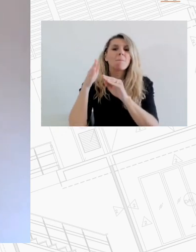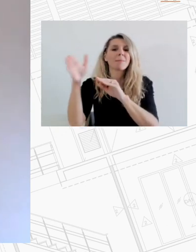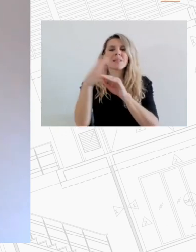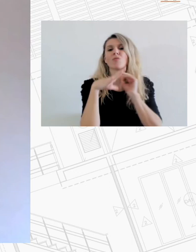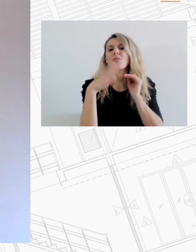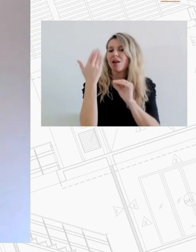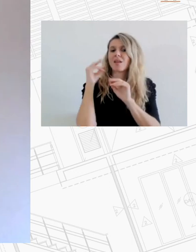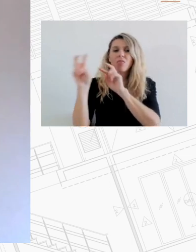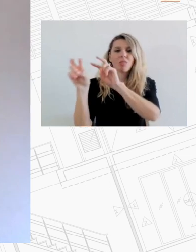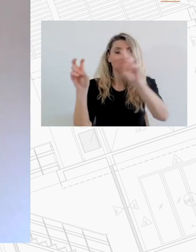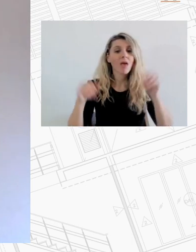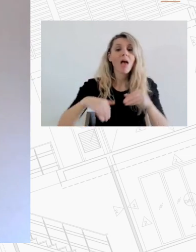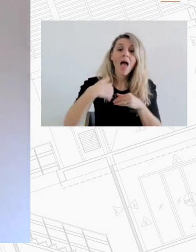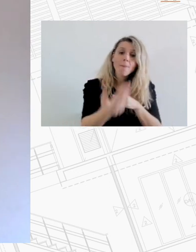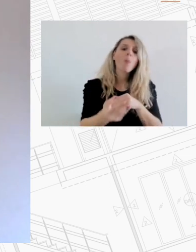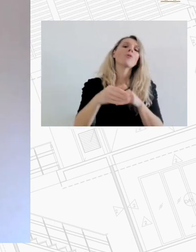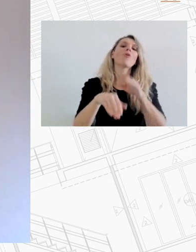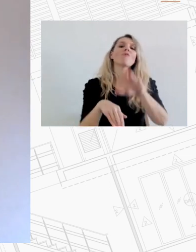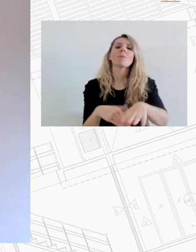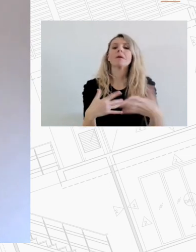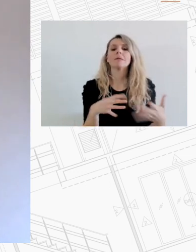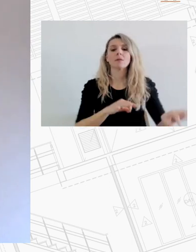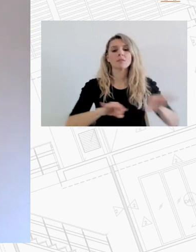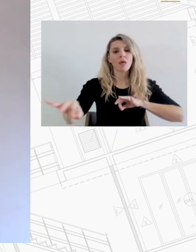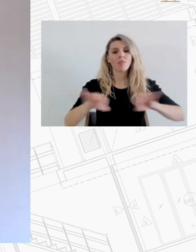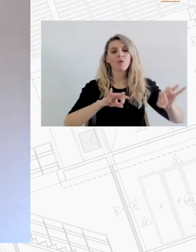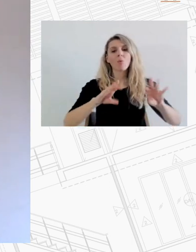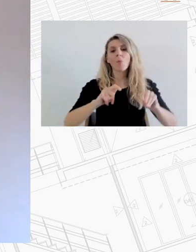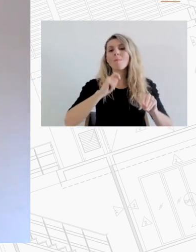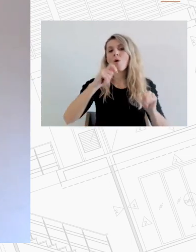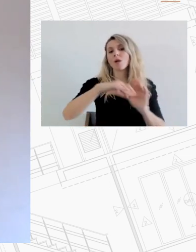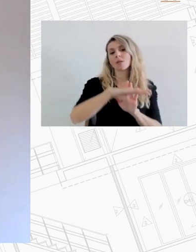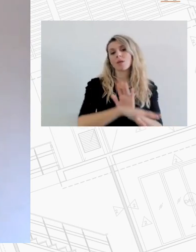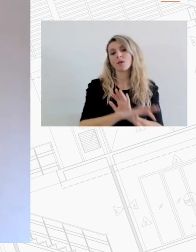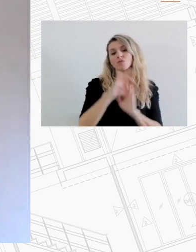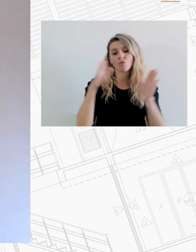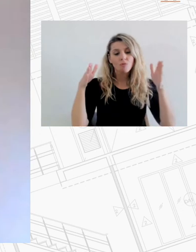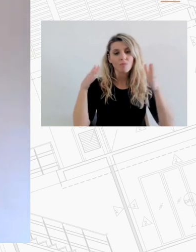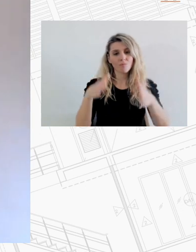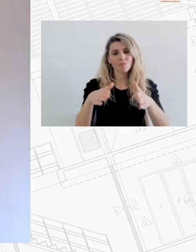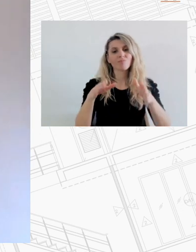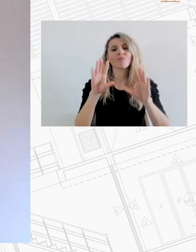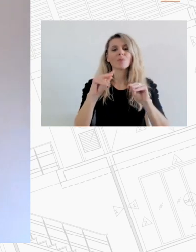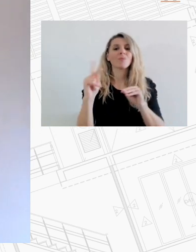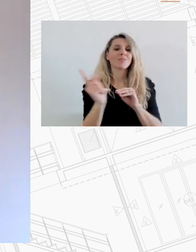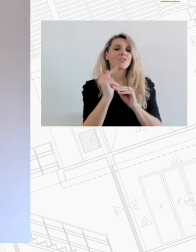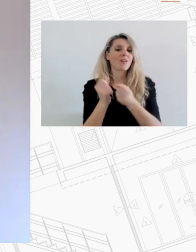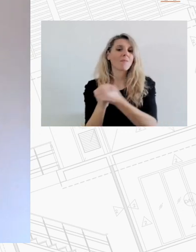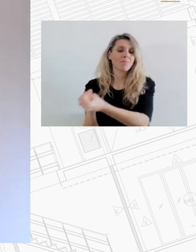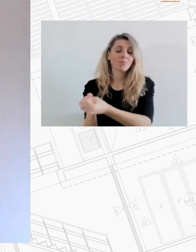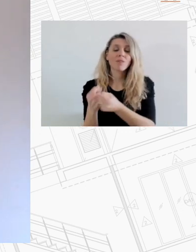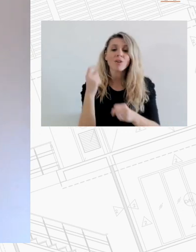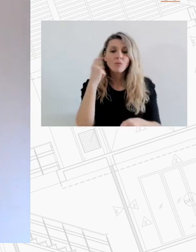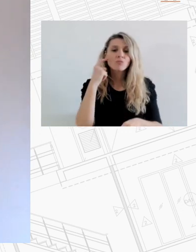τρατηγικής μιας εθνικής πολιτικής η οποία θα έχει στο επικεντρότη στην κοινωνική καταγία Νομίζω ότι ο